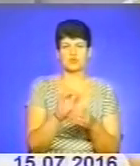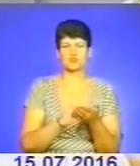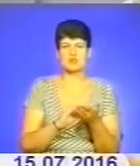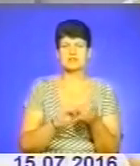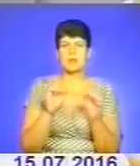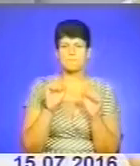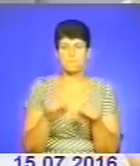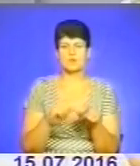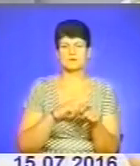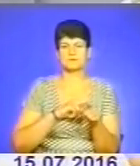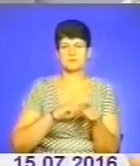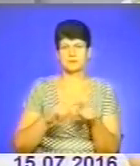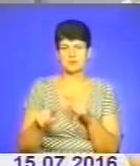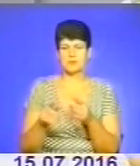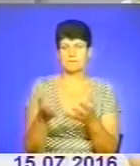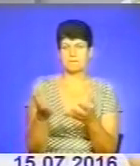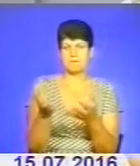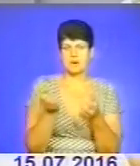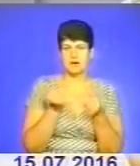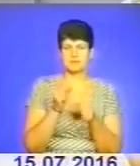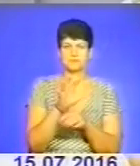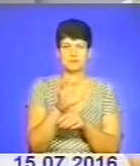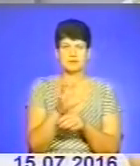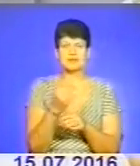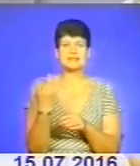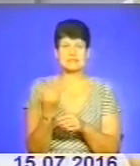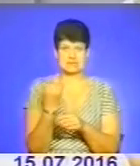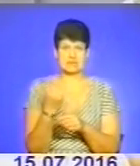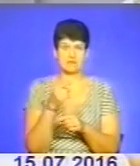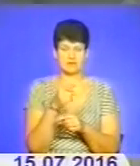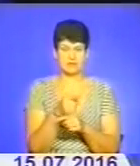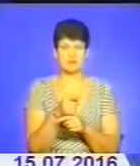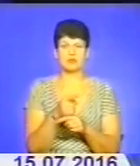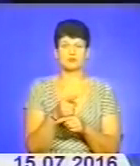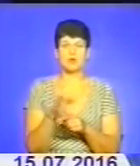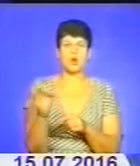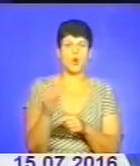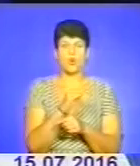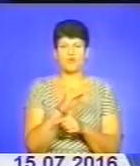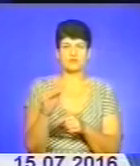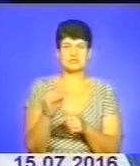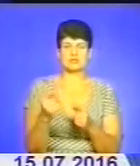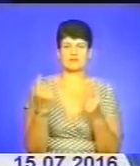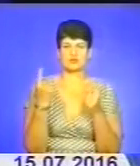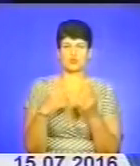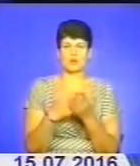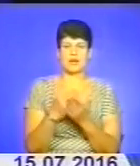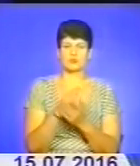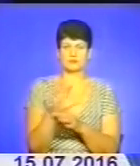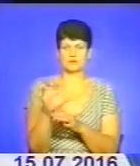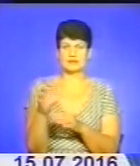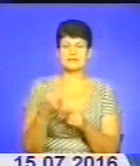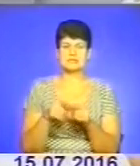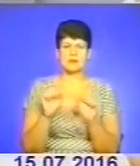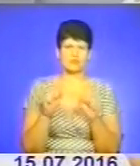могли оперативно брати знімки, які цікавлять їх під їх матеріалом, щоб це були офіційні високої якості знімки. Тобто це